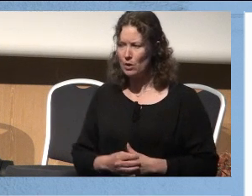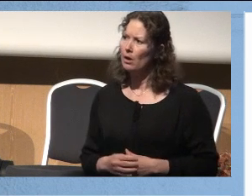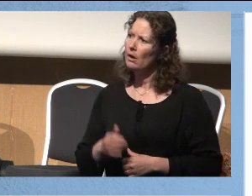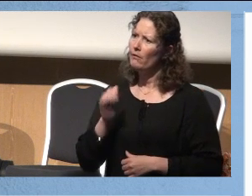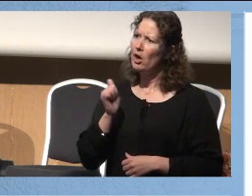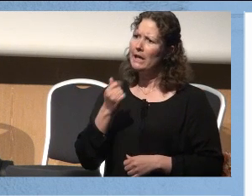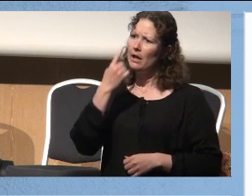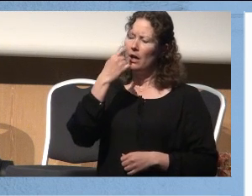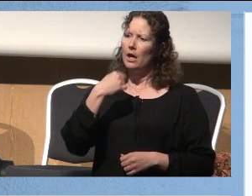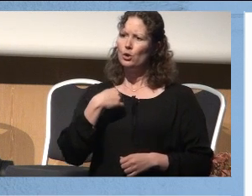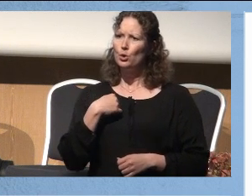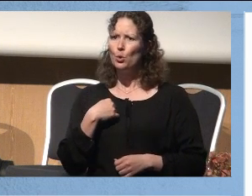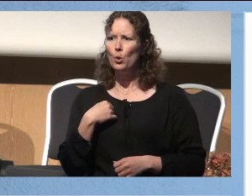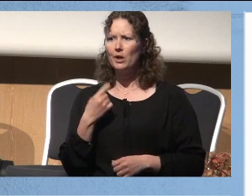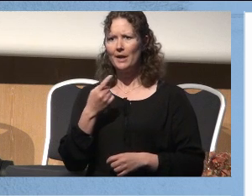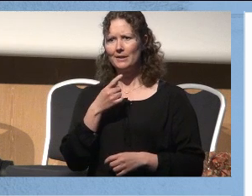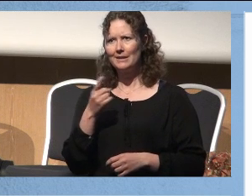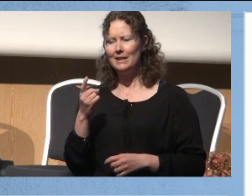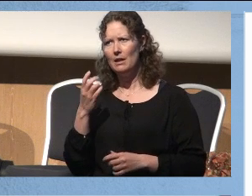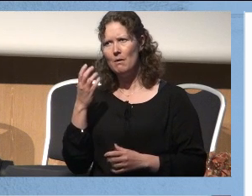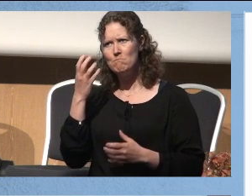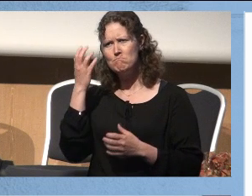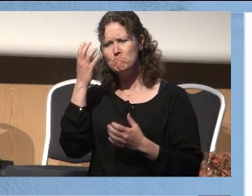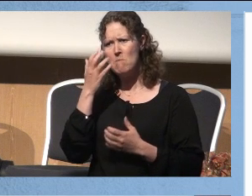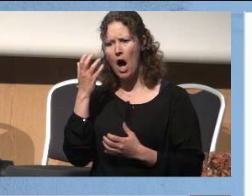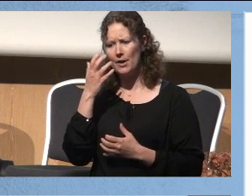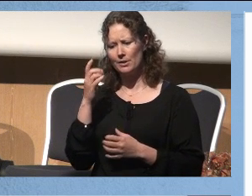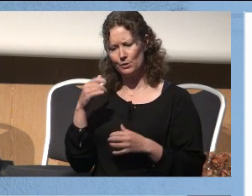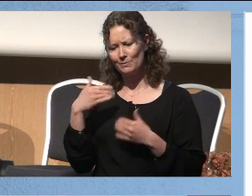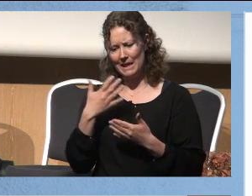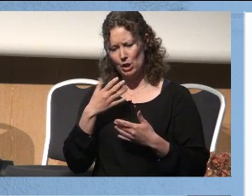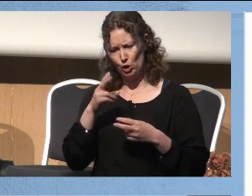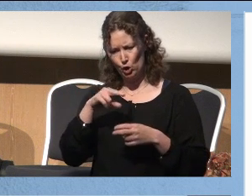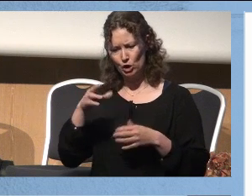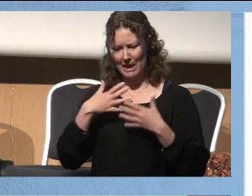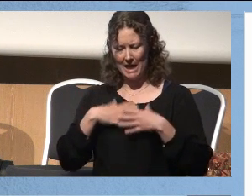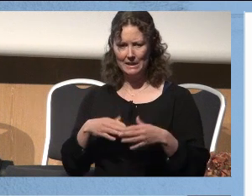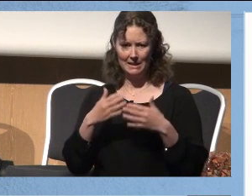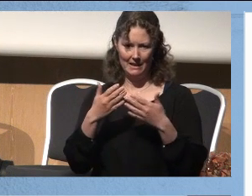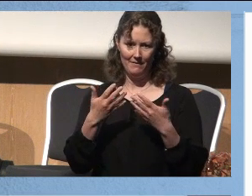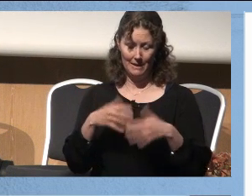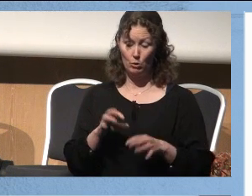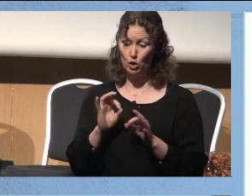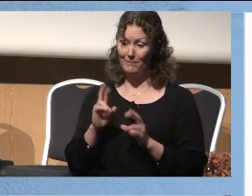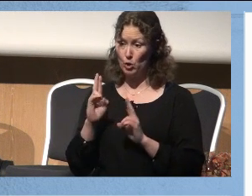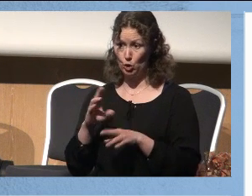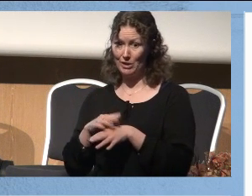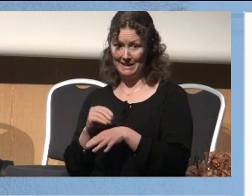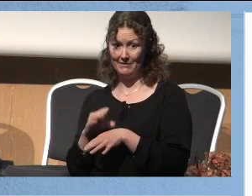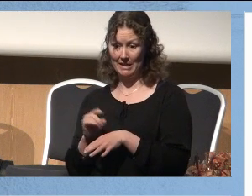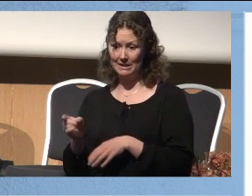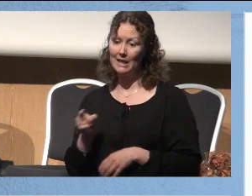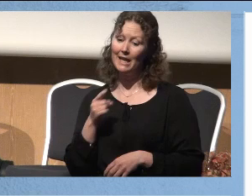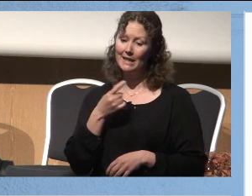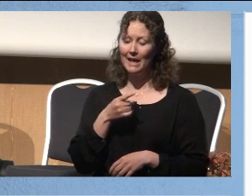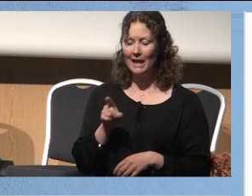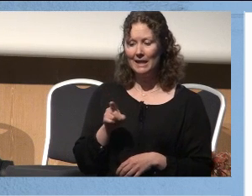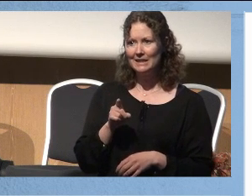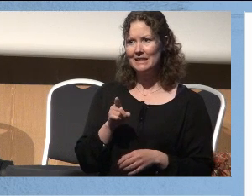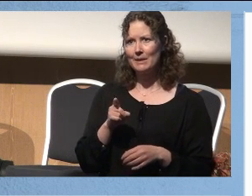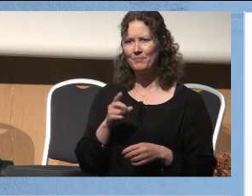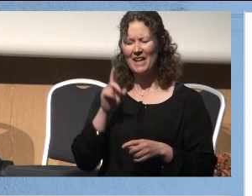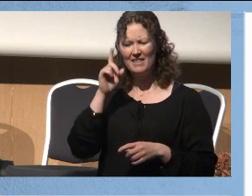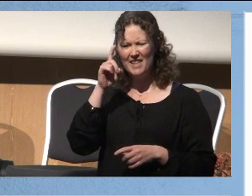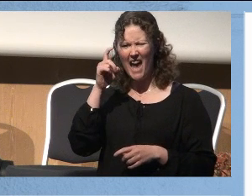jeg tror at de marene som rider norsk helsevesen, som tydeligvis også rider svensk helsevesen, det er disse tidstyvene, disse